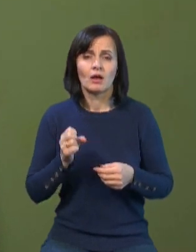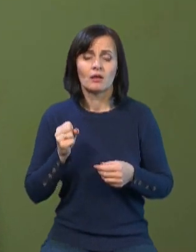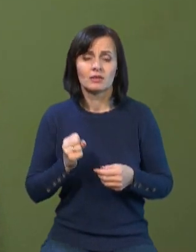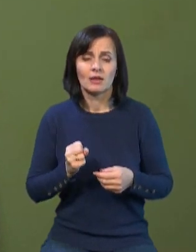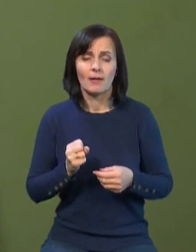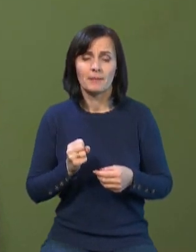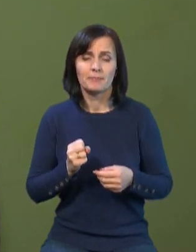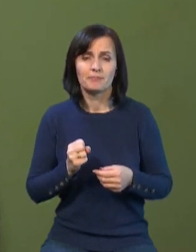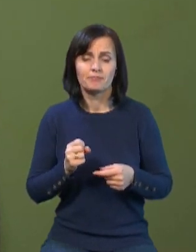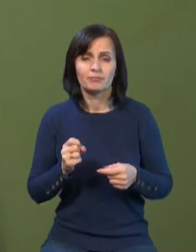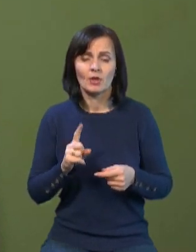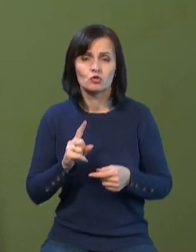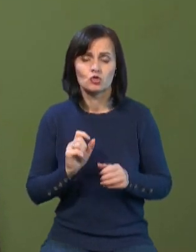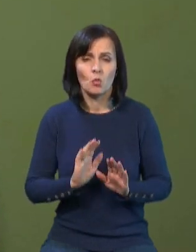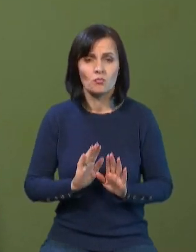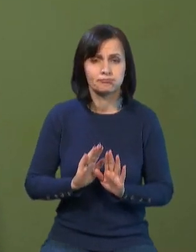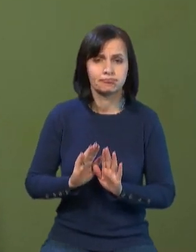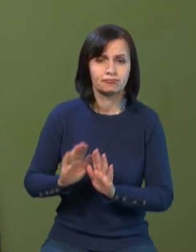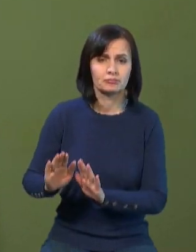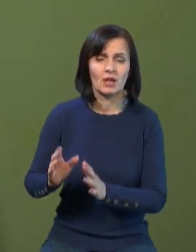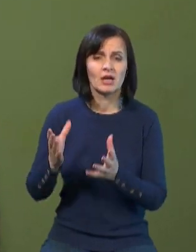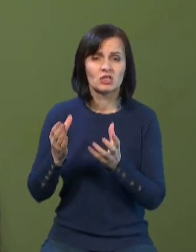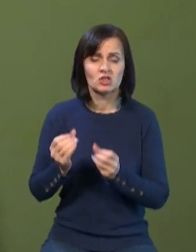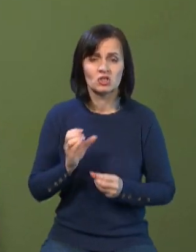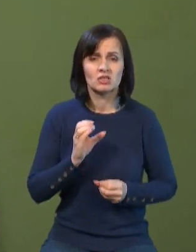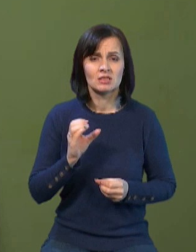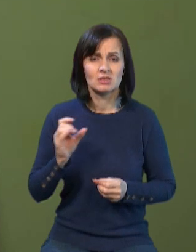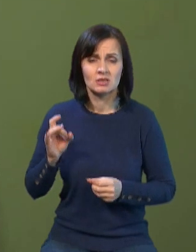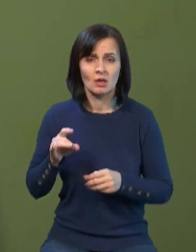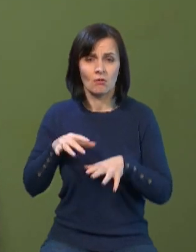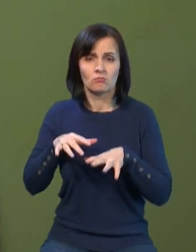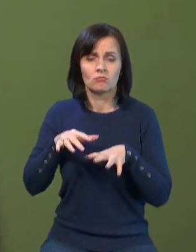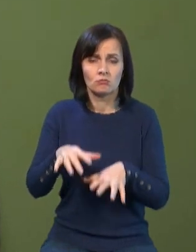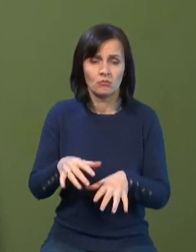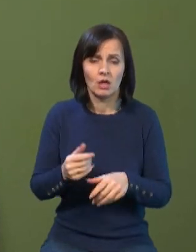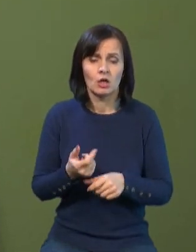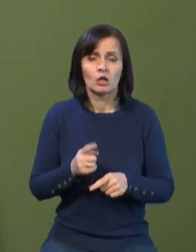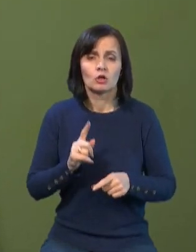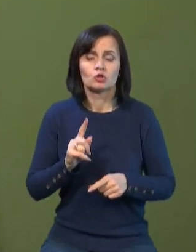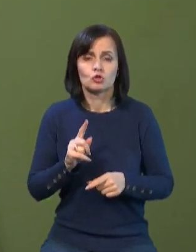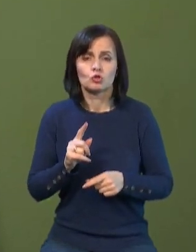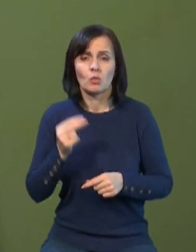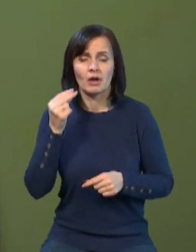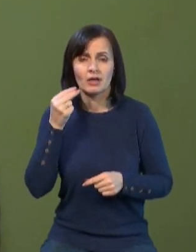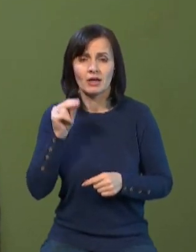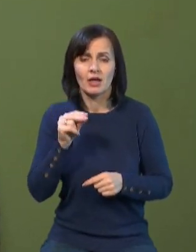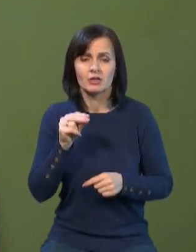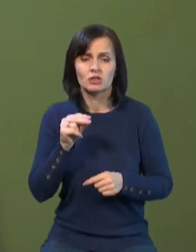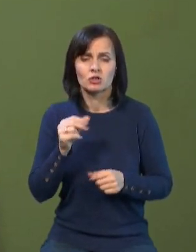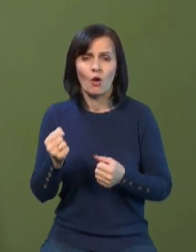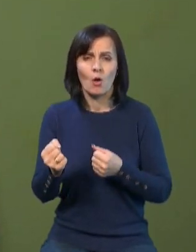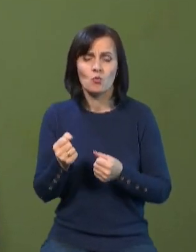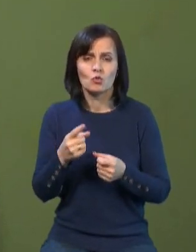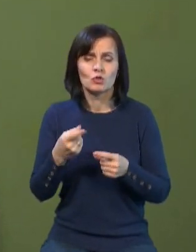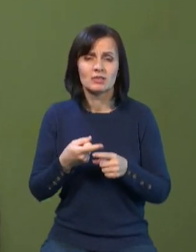навали. Тобто, концептуально він створений для того, щоб максимально ефективно протистояти саме радянській техніки. І це його